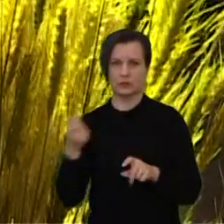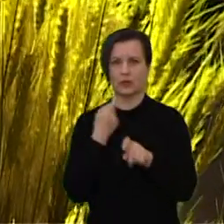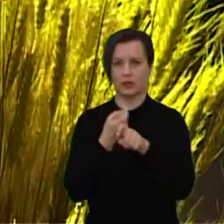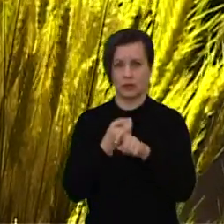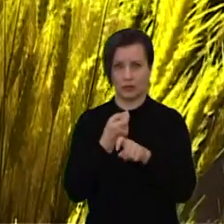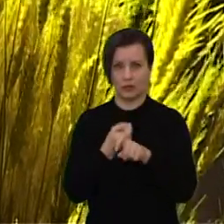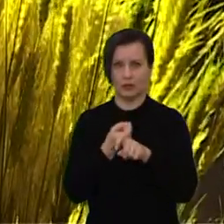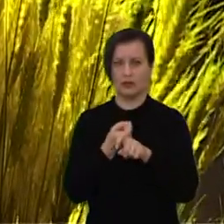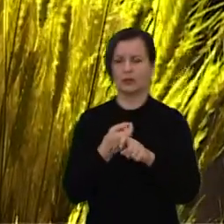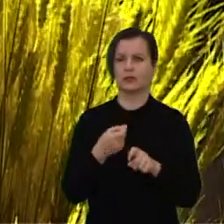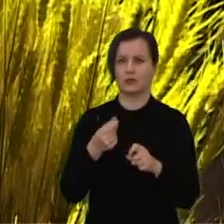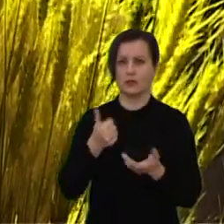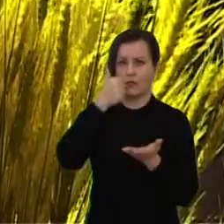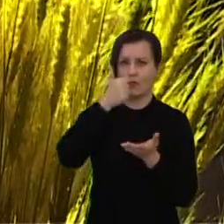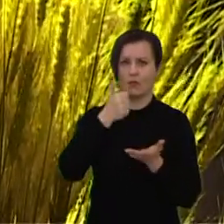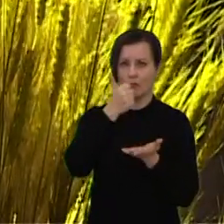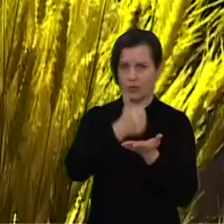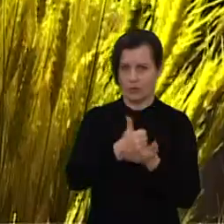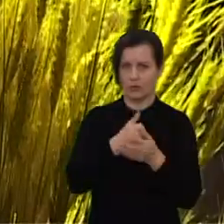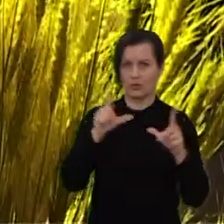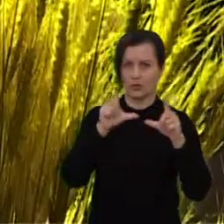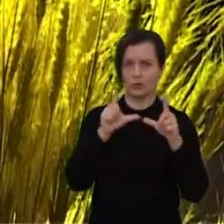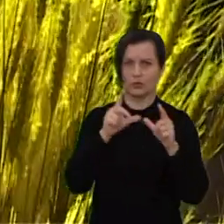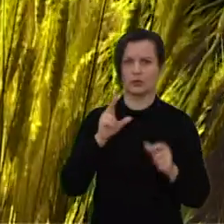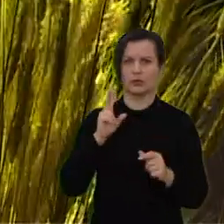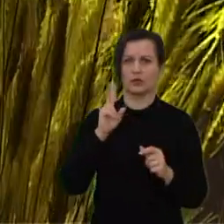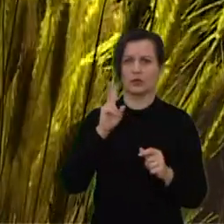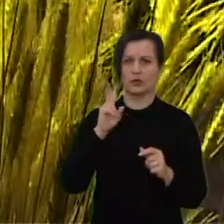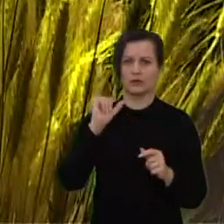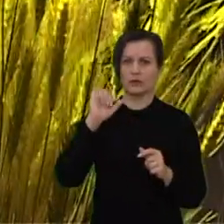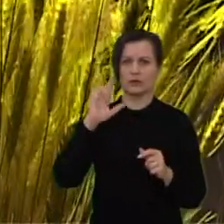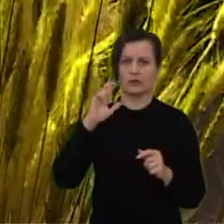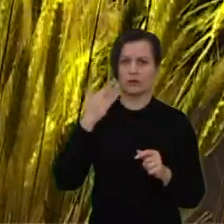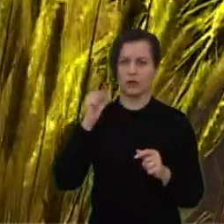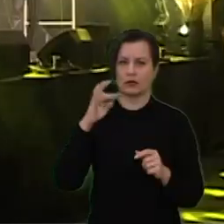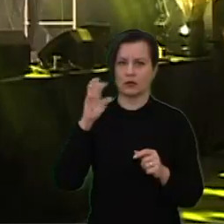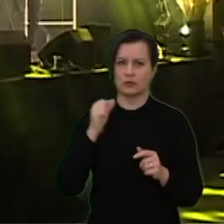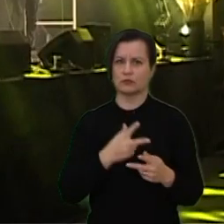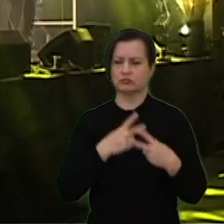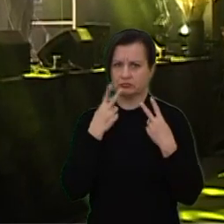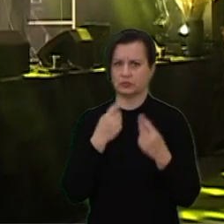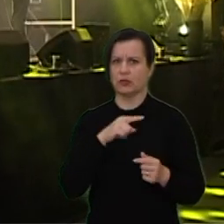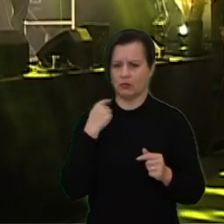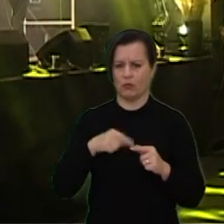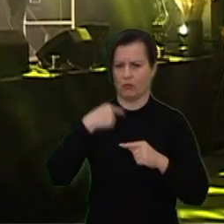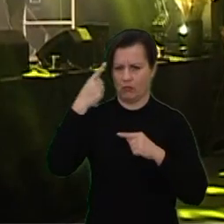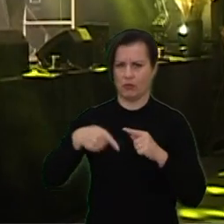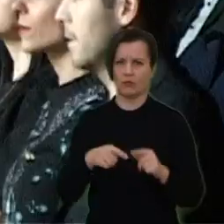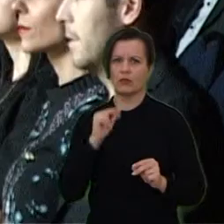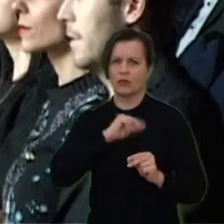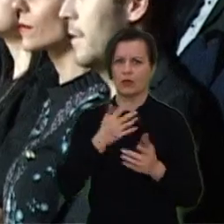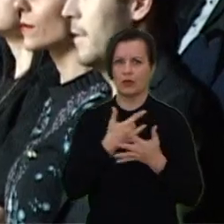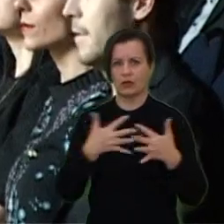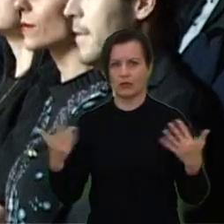krašto ūkininkų sąjungos primininkas Virmantas Ivanauskas pasidžiaugė, kad prieš juos metus nuveikta daug svarbių organizacinių darbų, nes vieningi